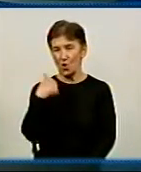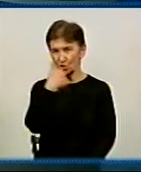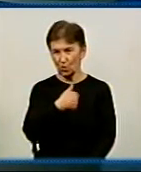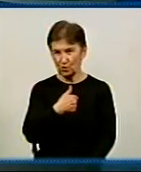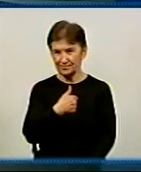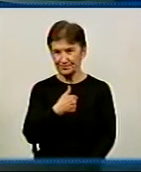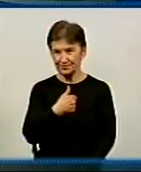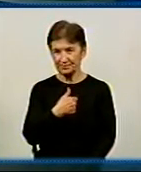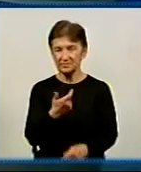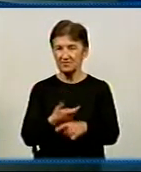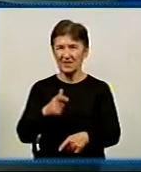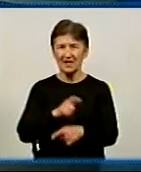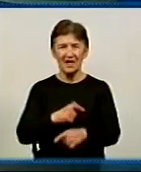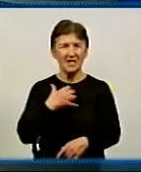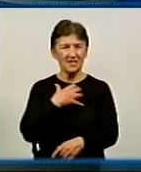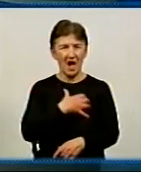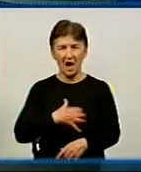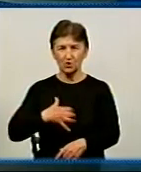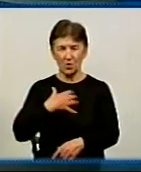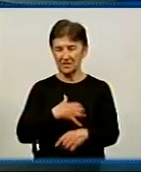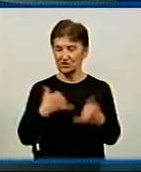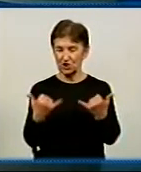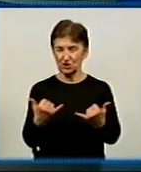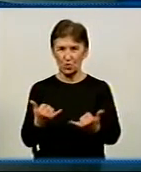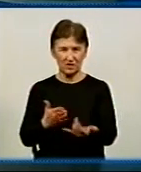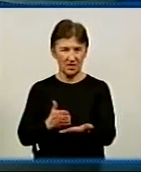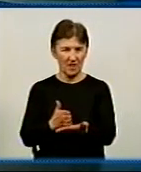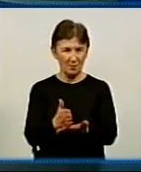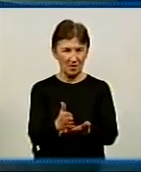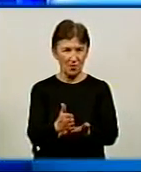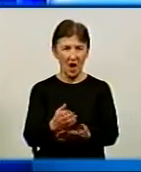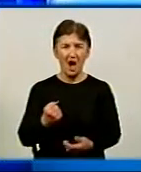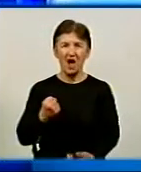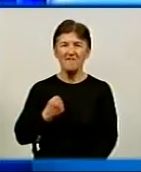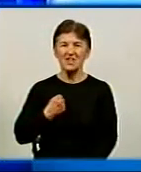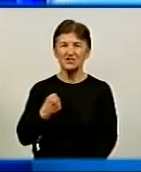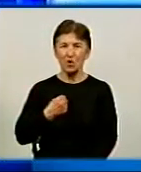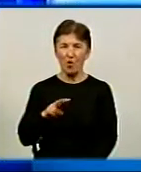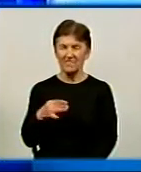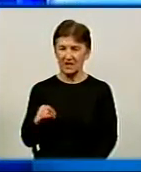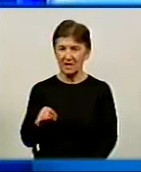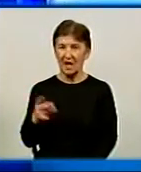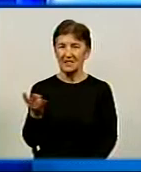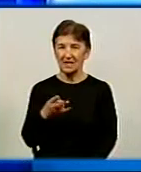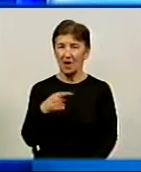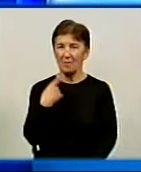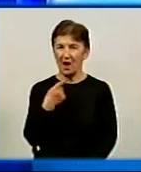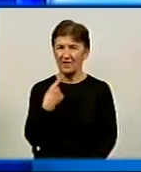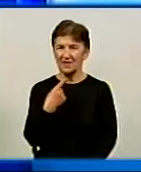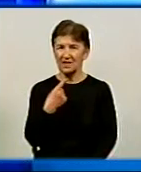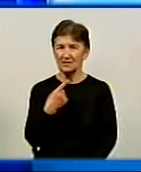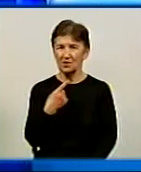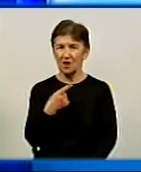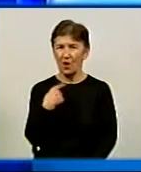найактуальніший сьогодні напрямок капеланства – військовий. Про нього треба говорити не лише в контексті Сходу або